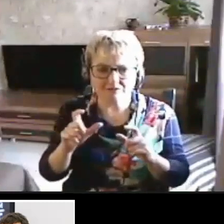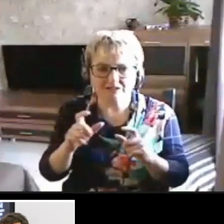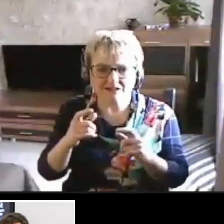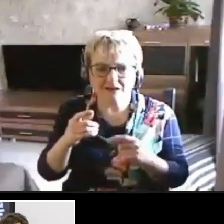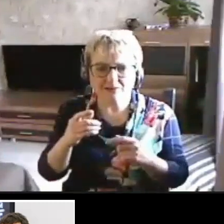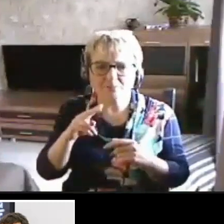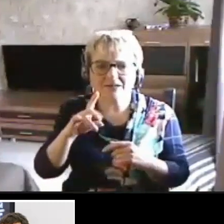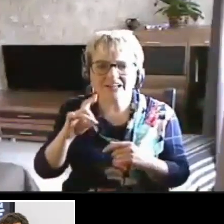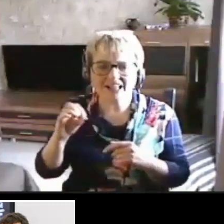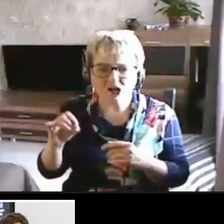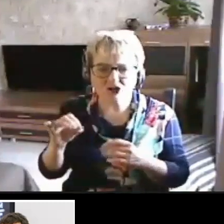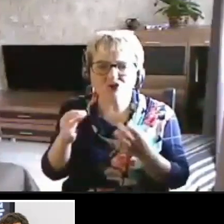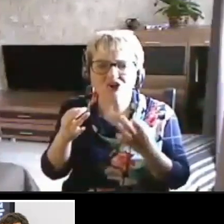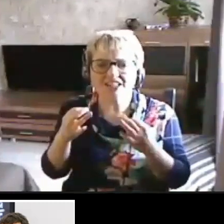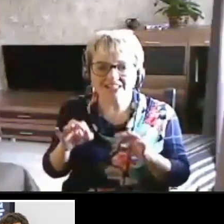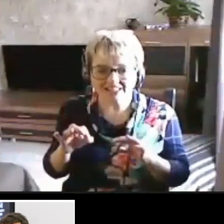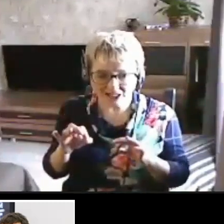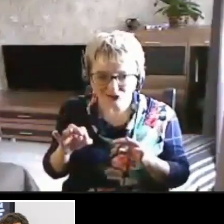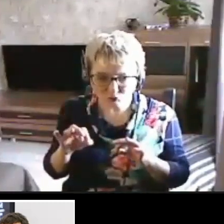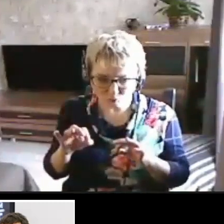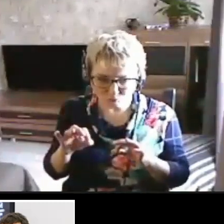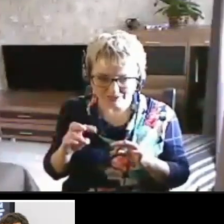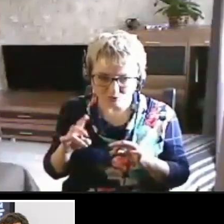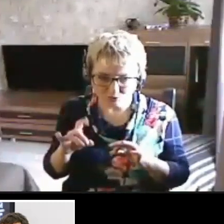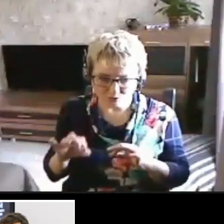доступно.